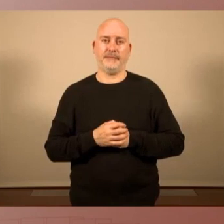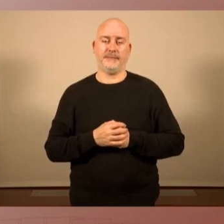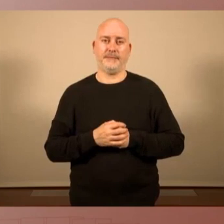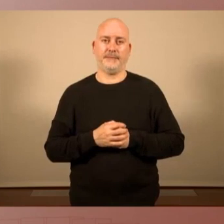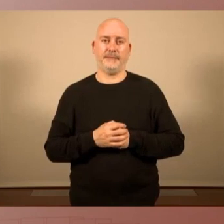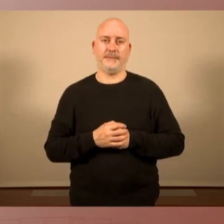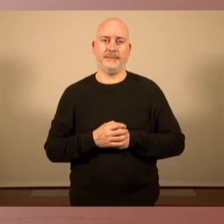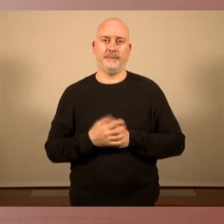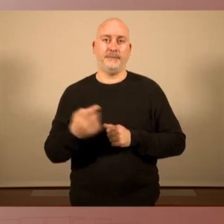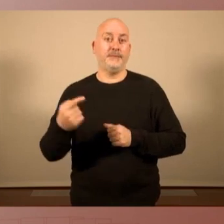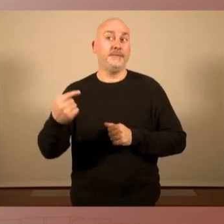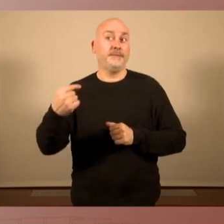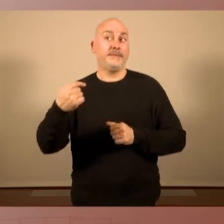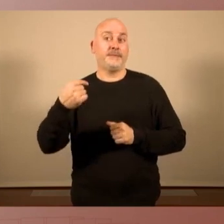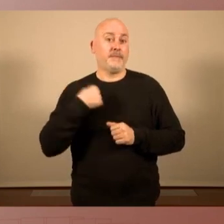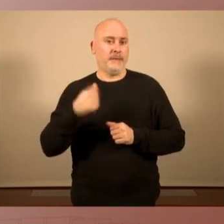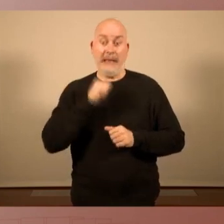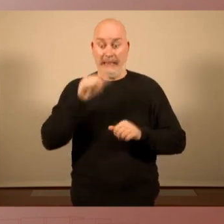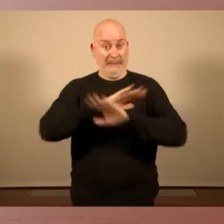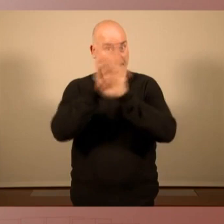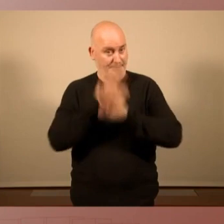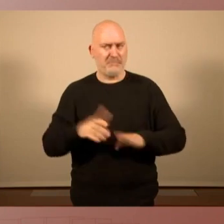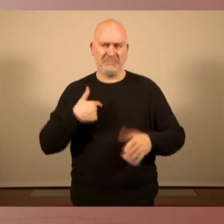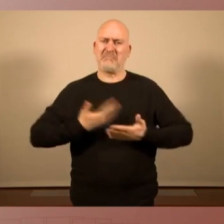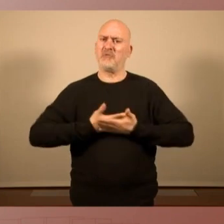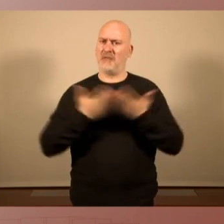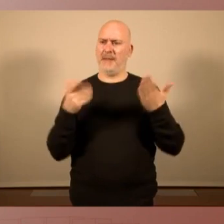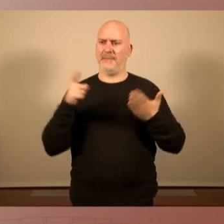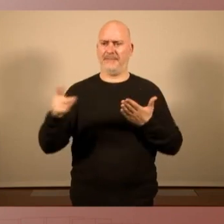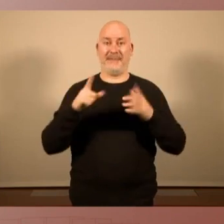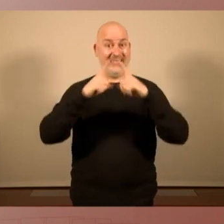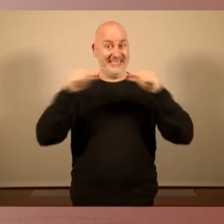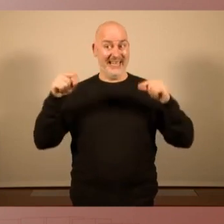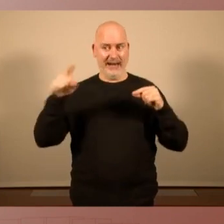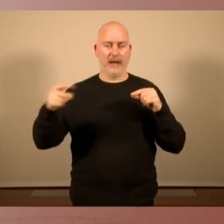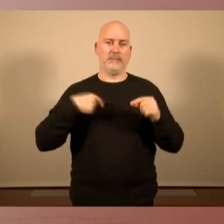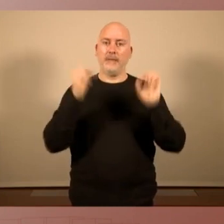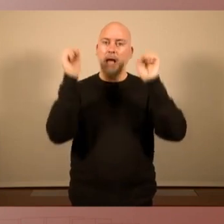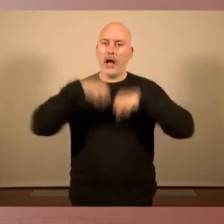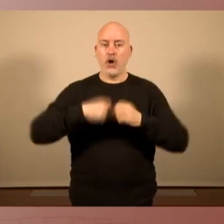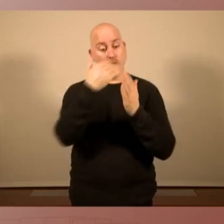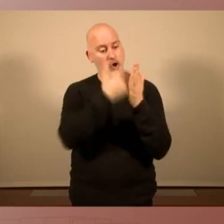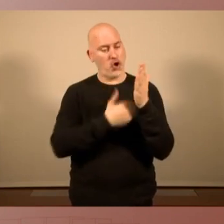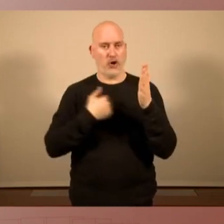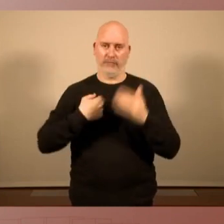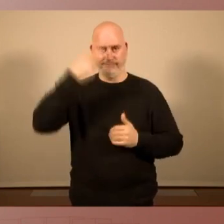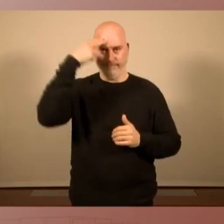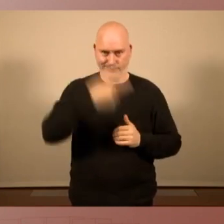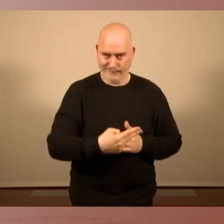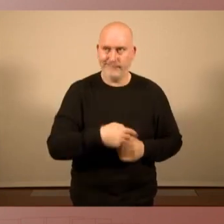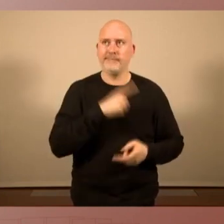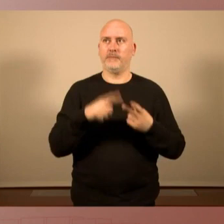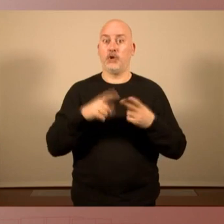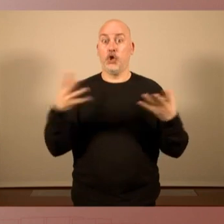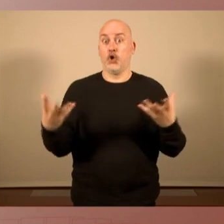Nosaltres confiem en que Esquerra Republicana compleixi aquest acord que Junts també el